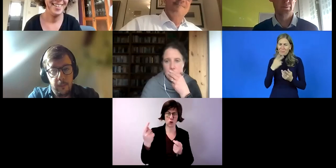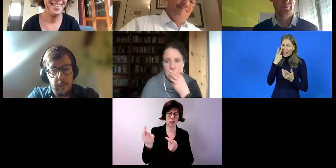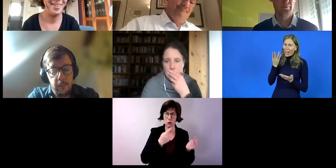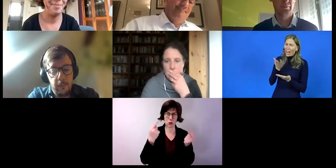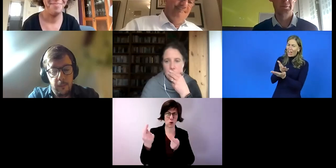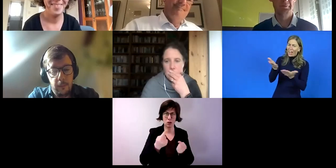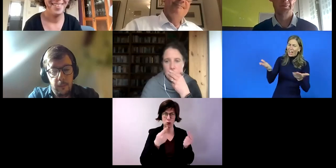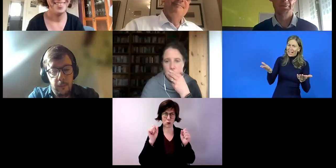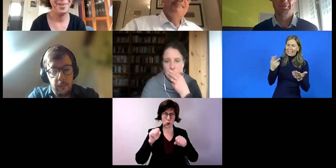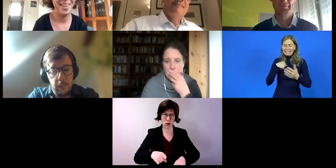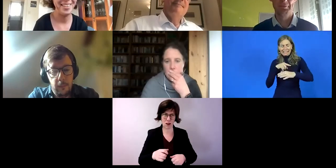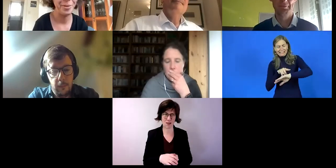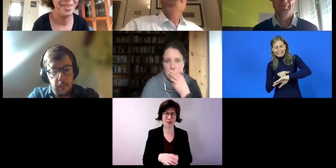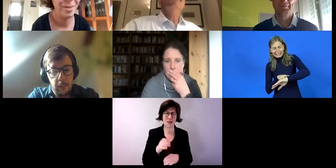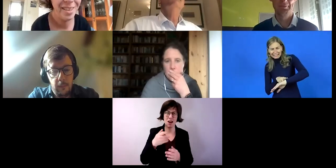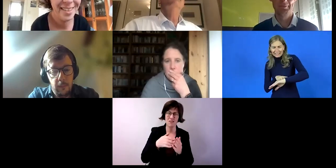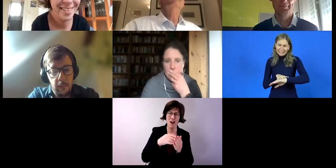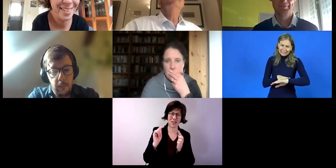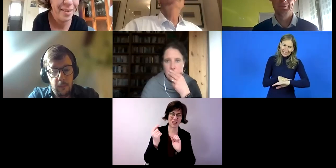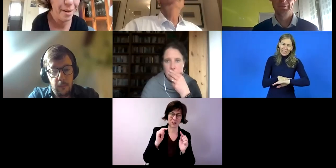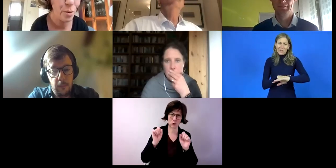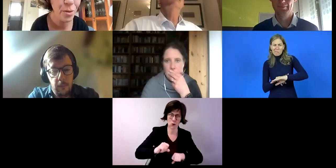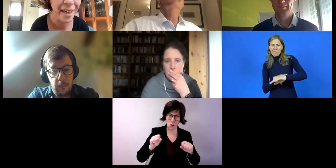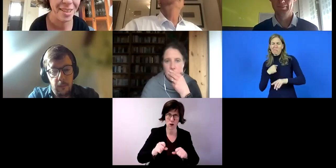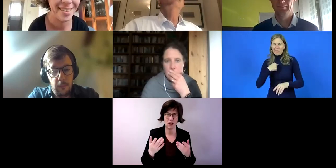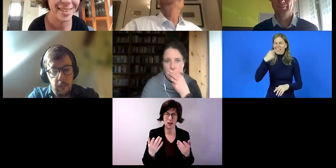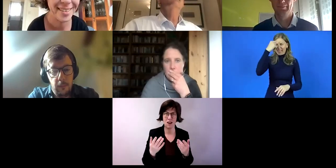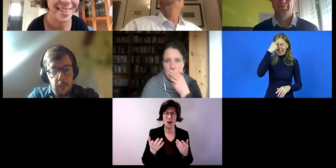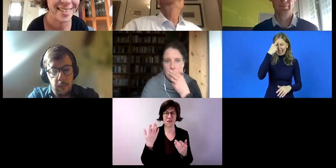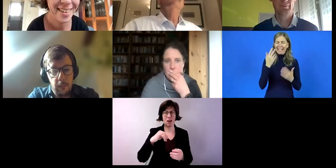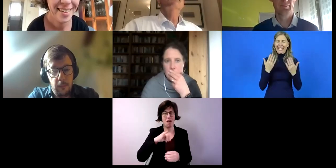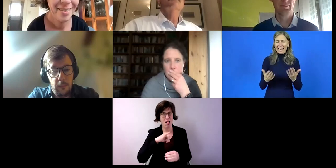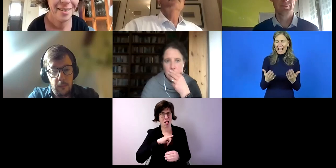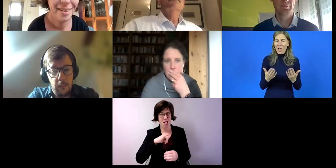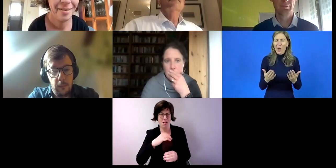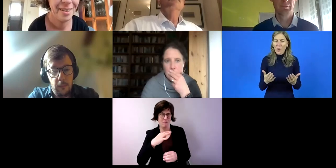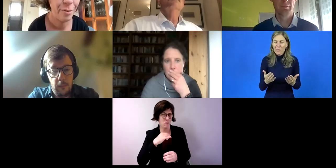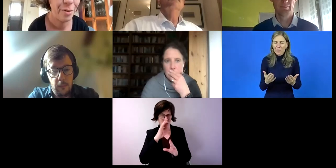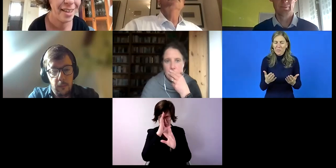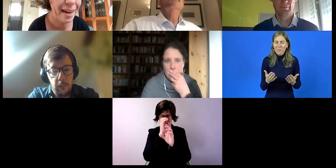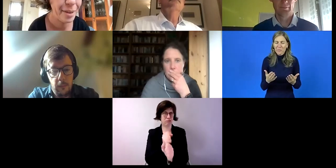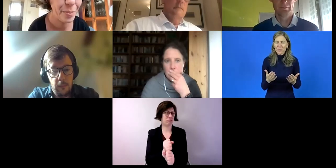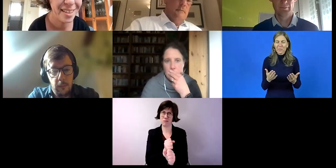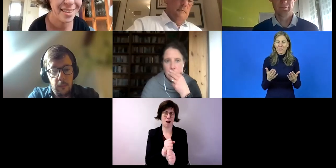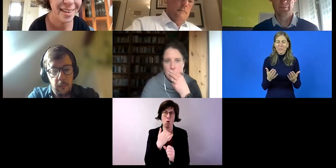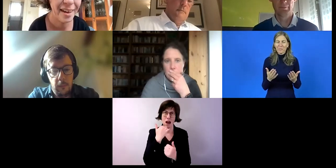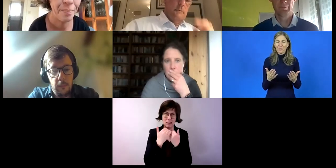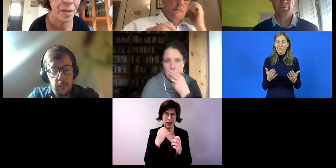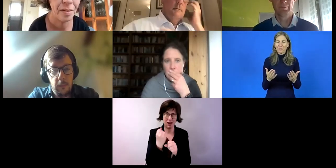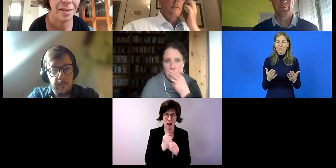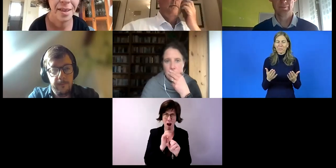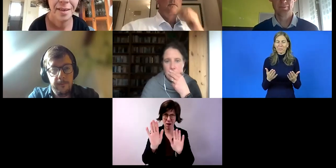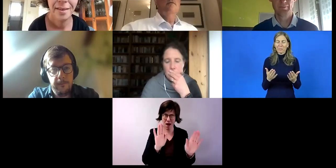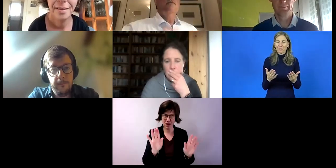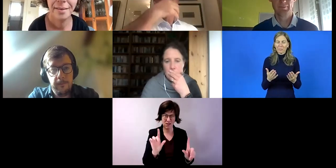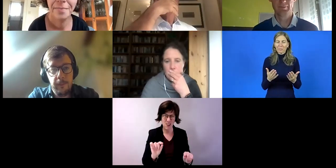noch weiter darüber diskutieren. Es war unheimlich interessant, wie sie auch von ihrer Arbeit berichtet haben.